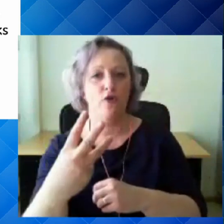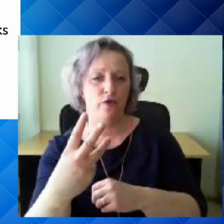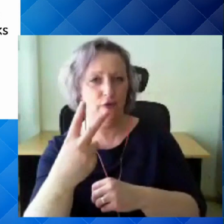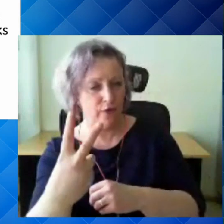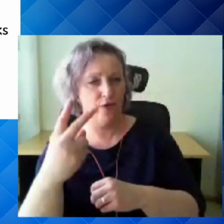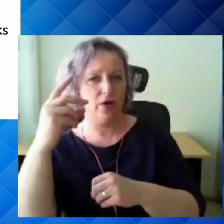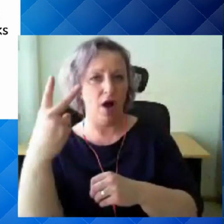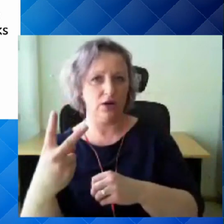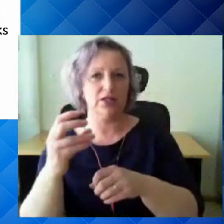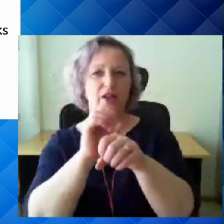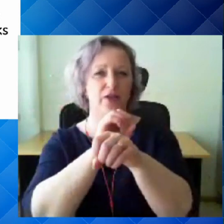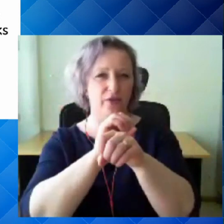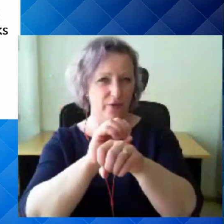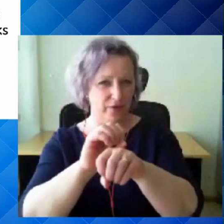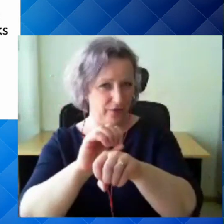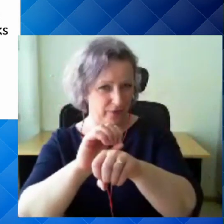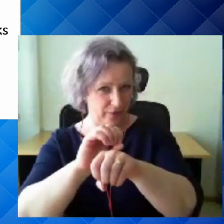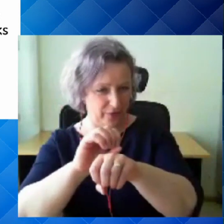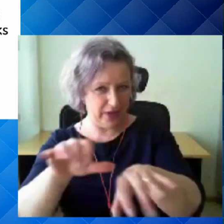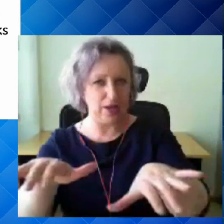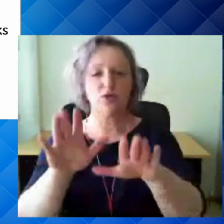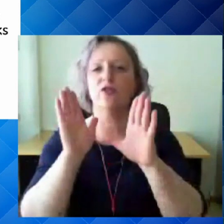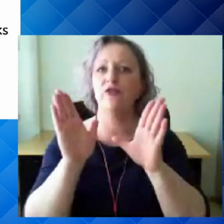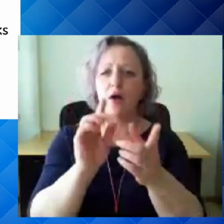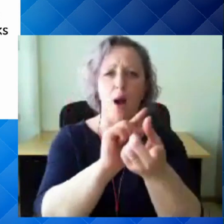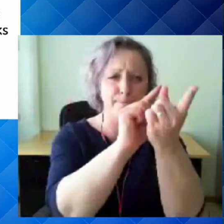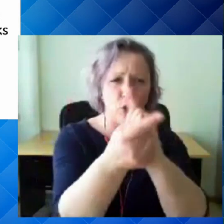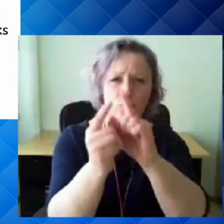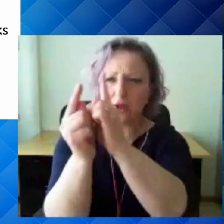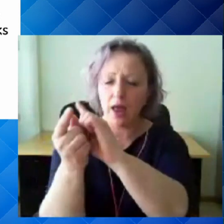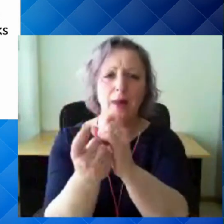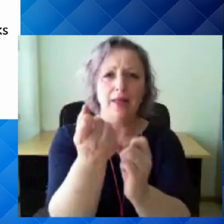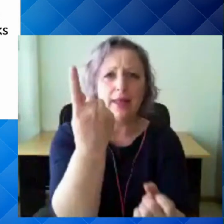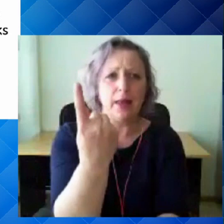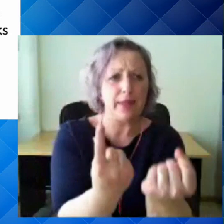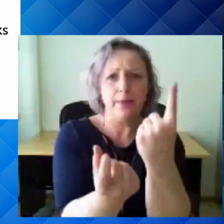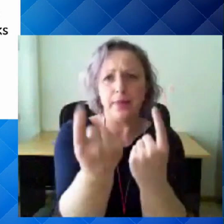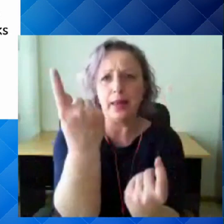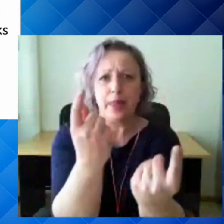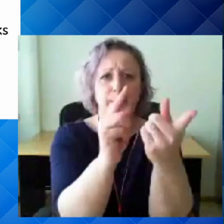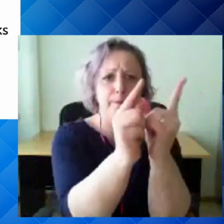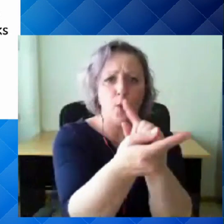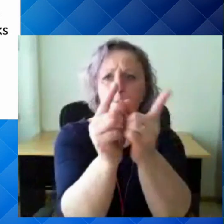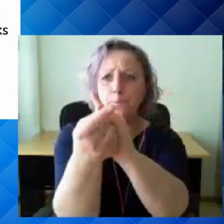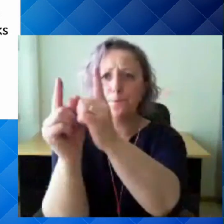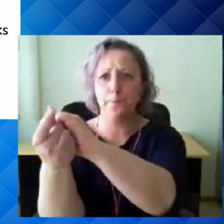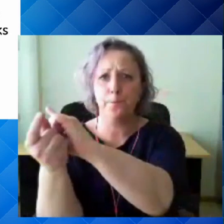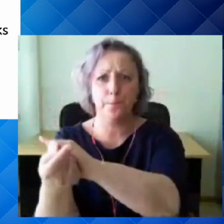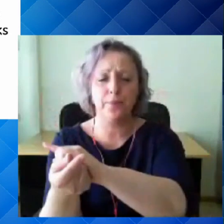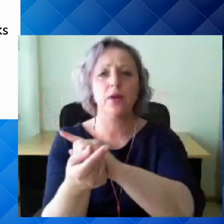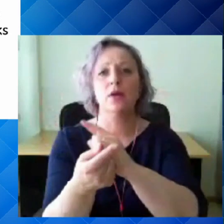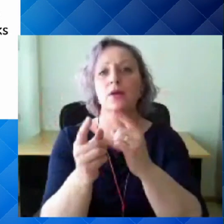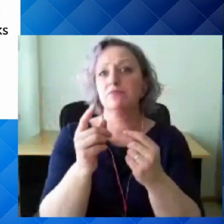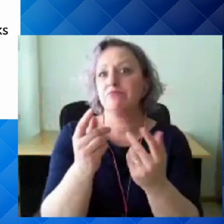muteeruv. tegivad erinevad mutatsioonid ja enne kui nende mutatsioonide kohta ja